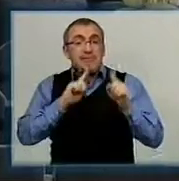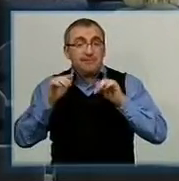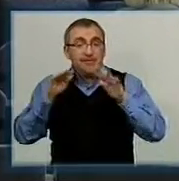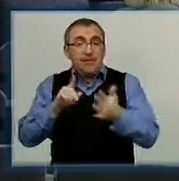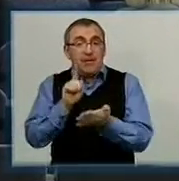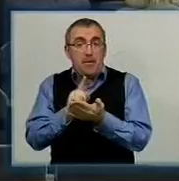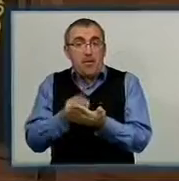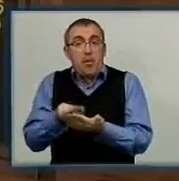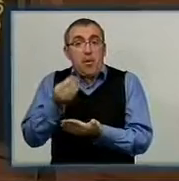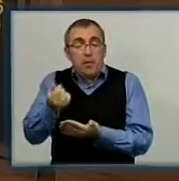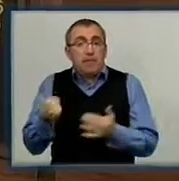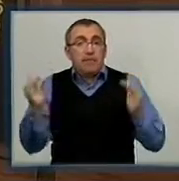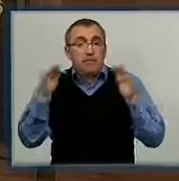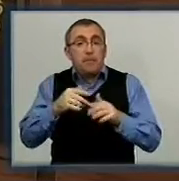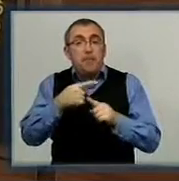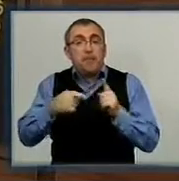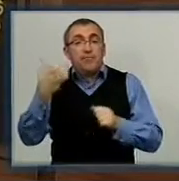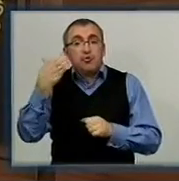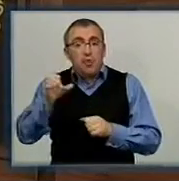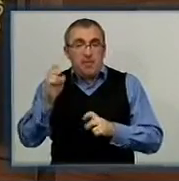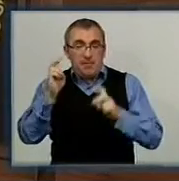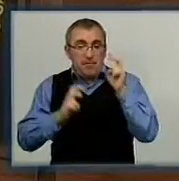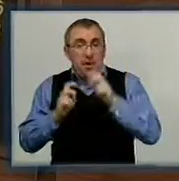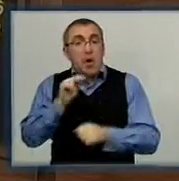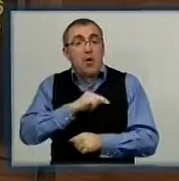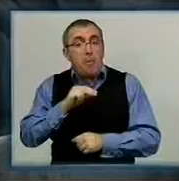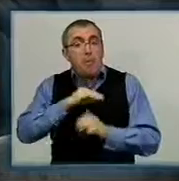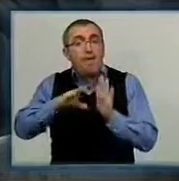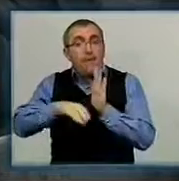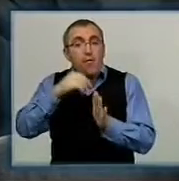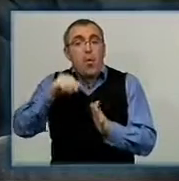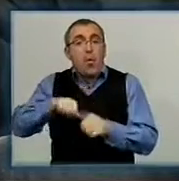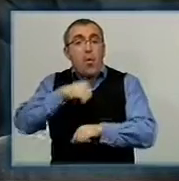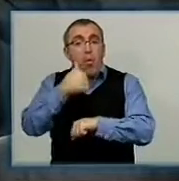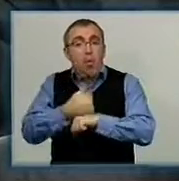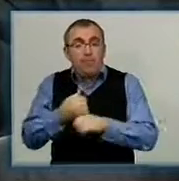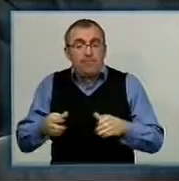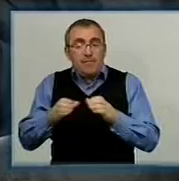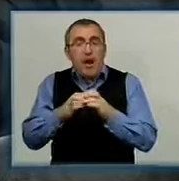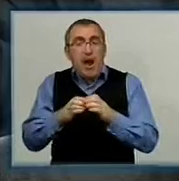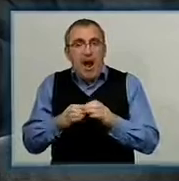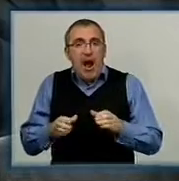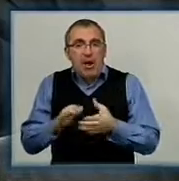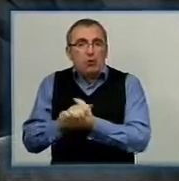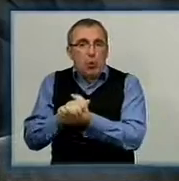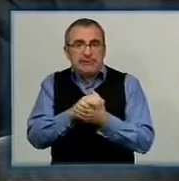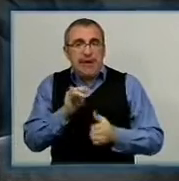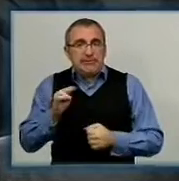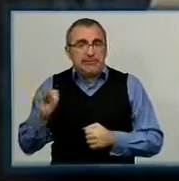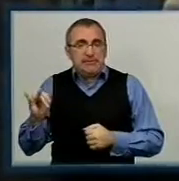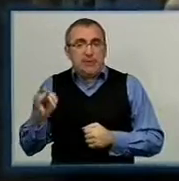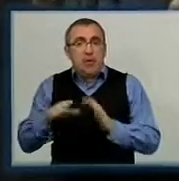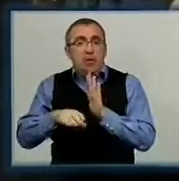платників податків прийшли з півсотні підприємців області. Роботу розпочали з виборів голови місцевого осередку асоціації. У мене є пропозиція